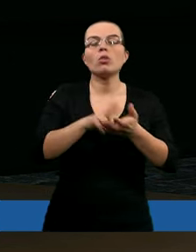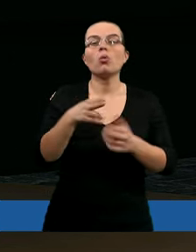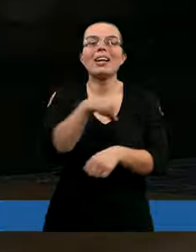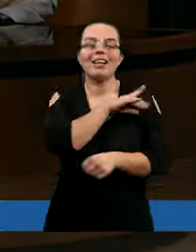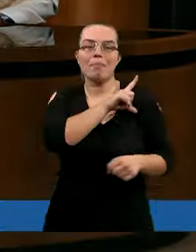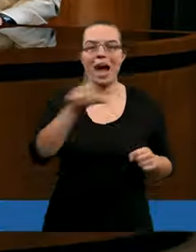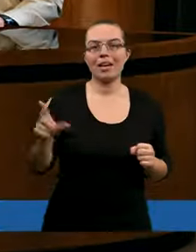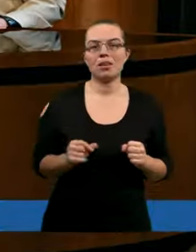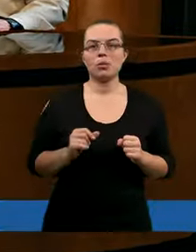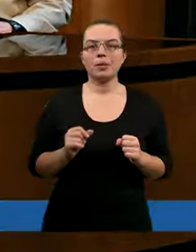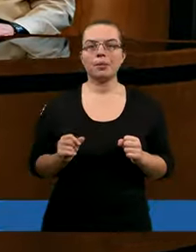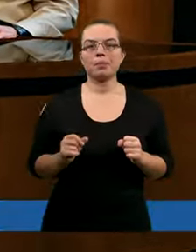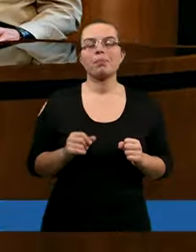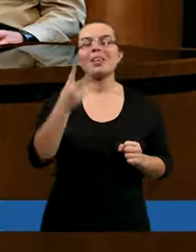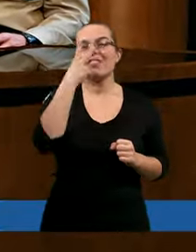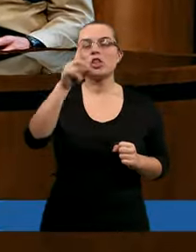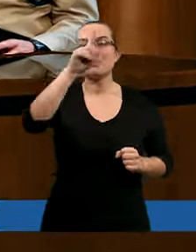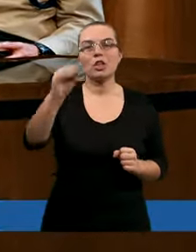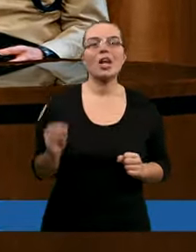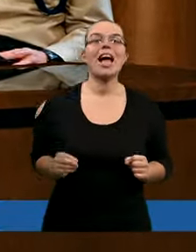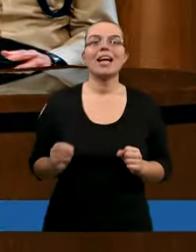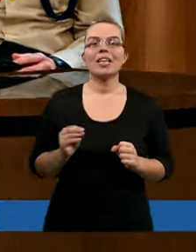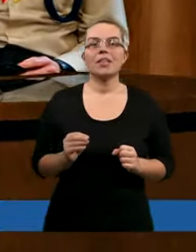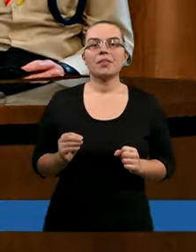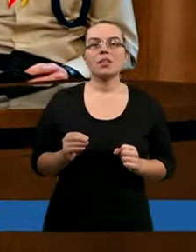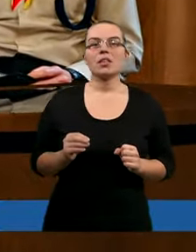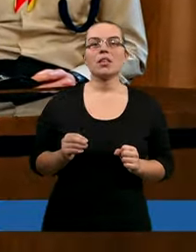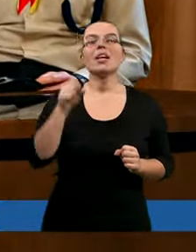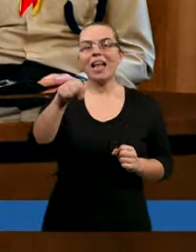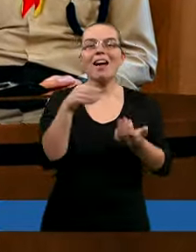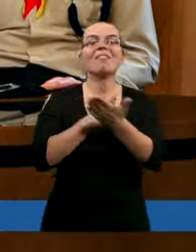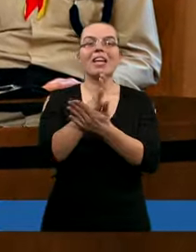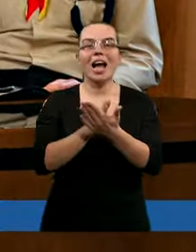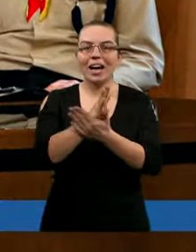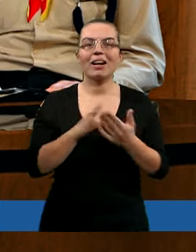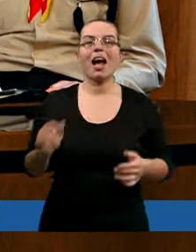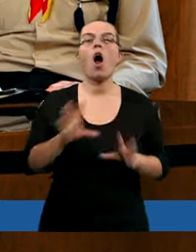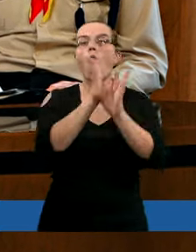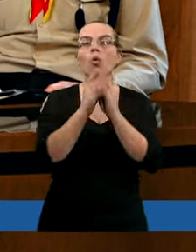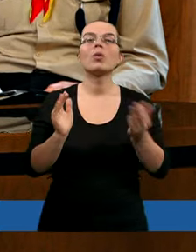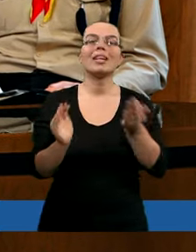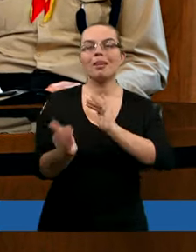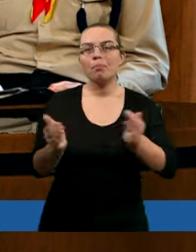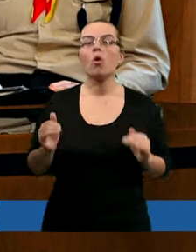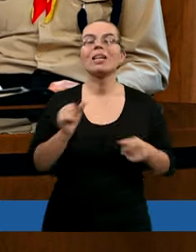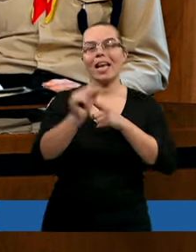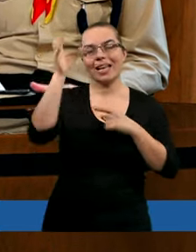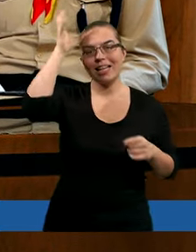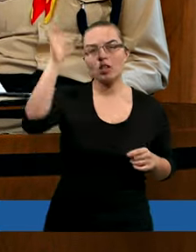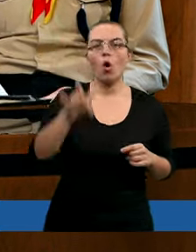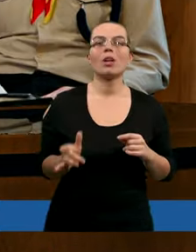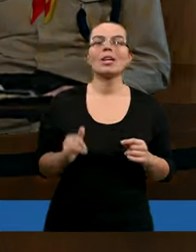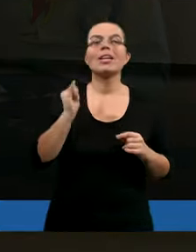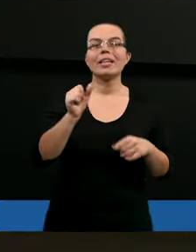zasnęli. Także widzimy, że właśnie ta wiara w szczególny sposób jest istotna i